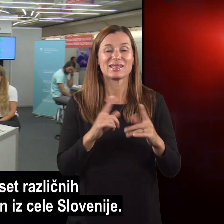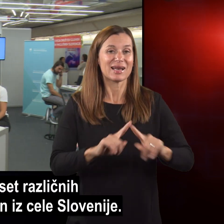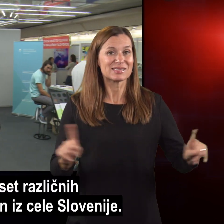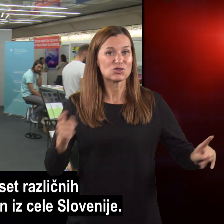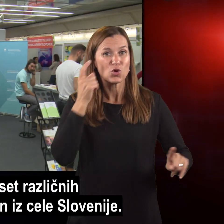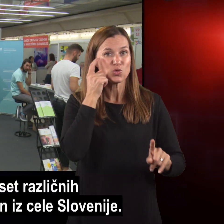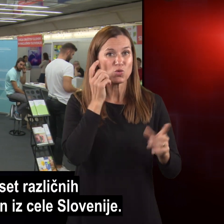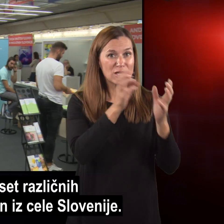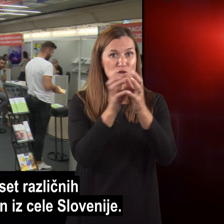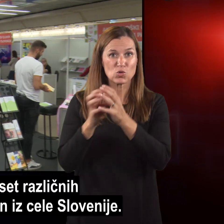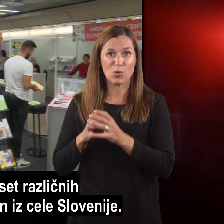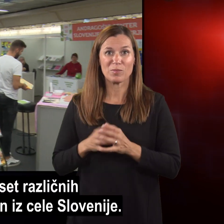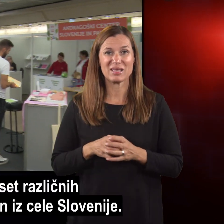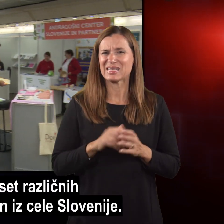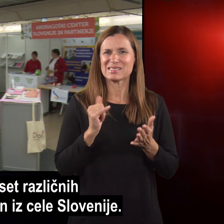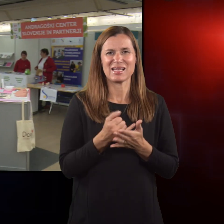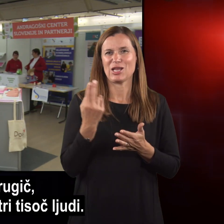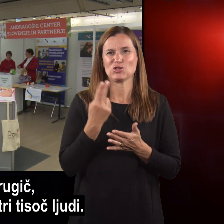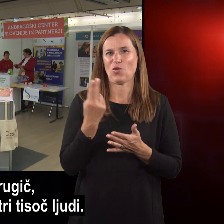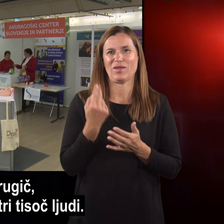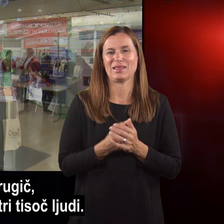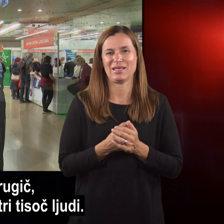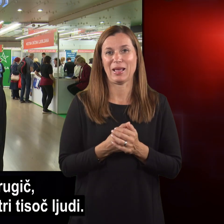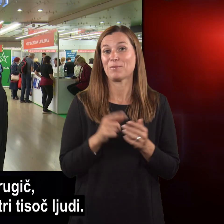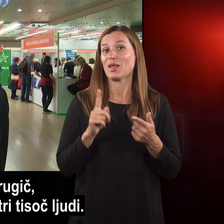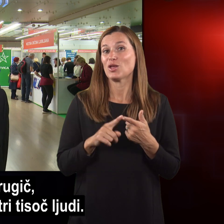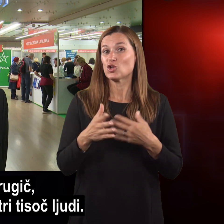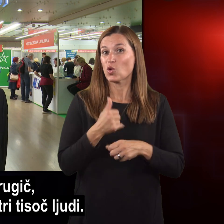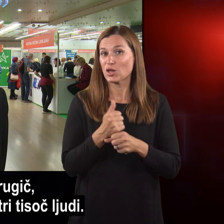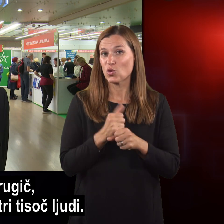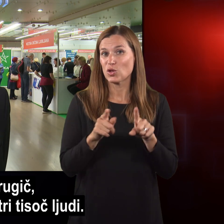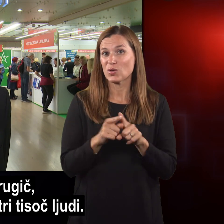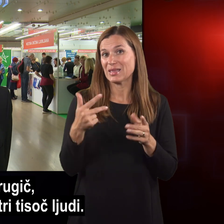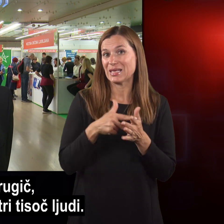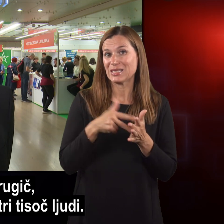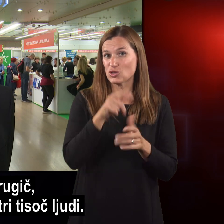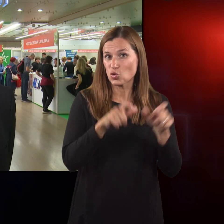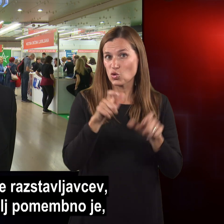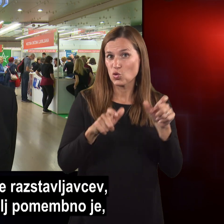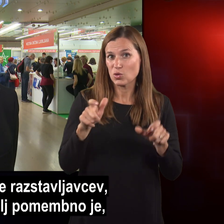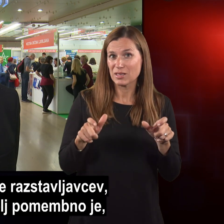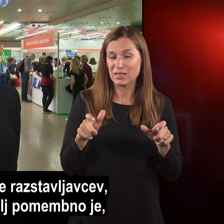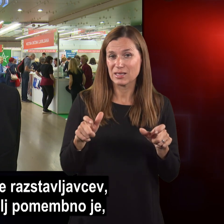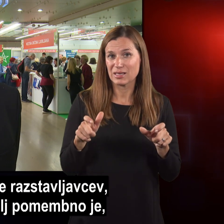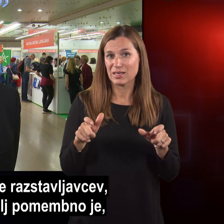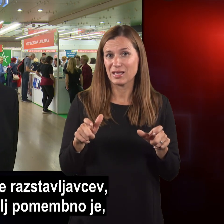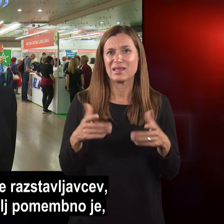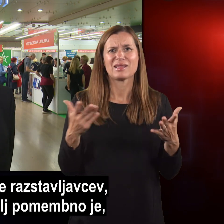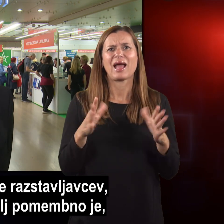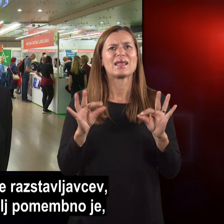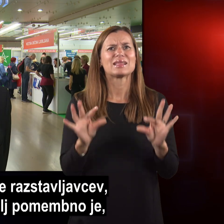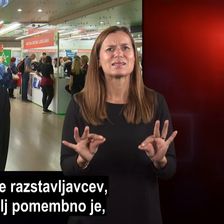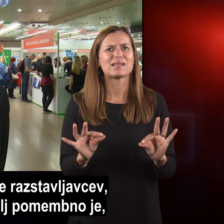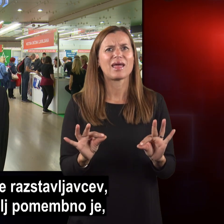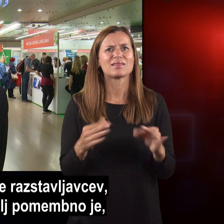skupin iz cele Slovenije, drugeč sodeluje 3 tisoč ljudi, nekaj deset in njih